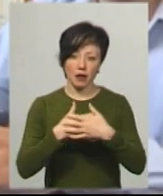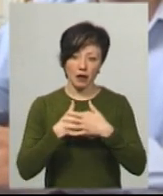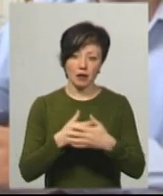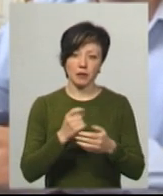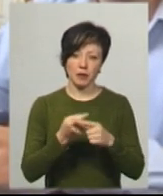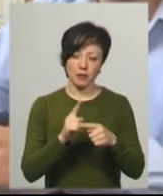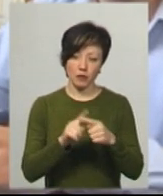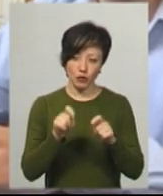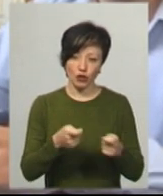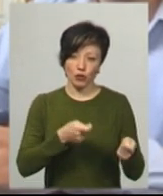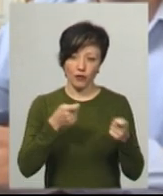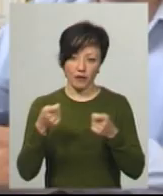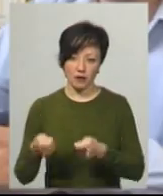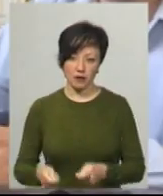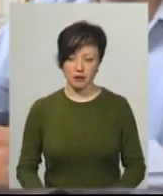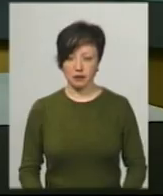можна апарати ще довести.